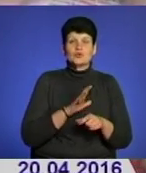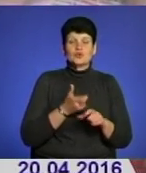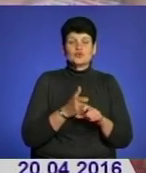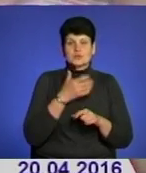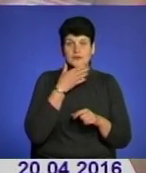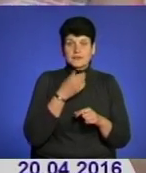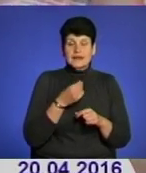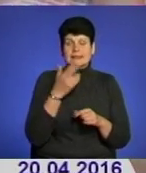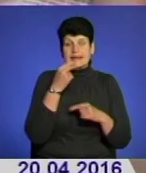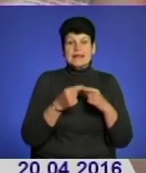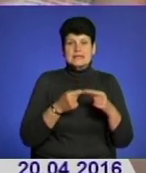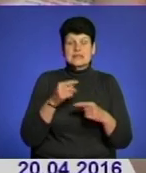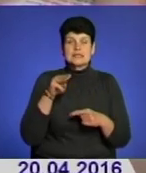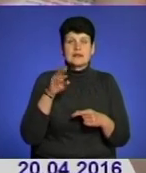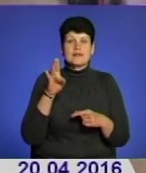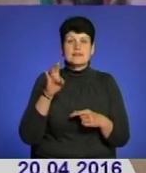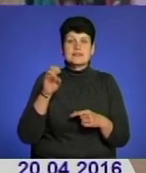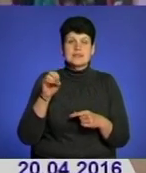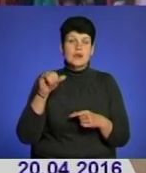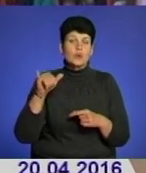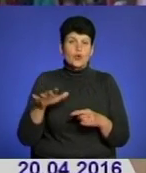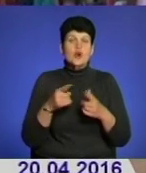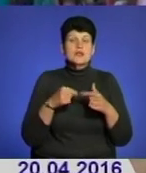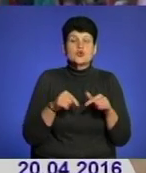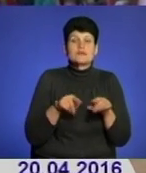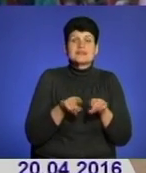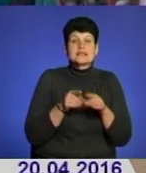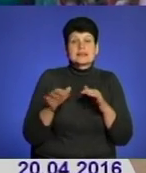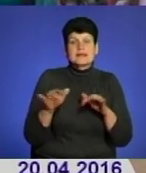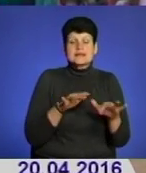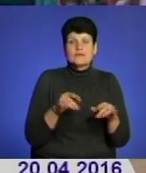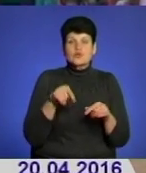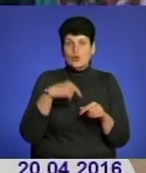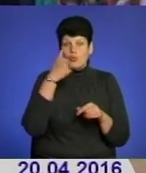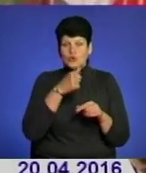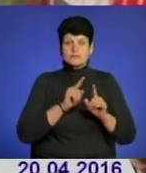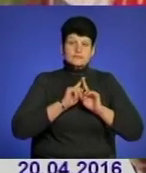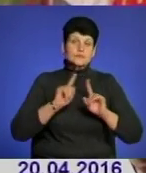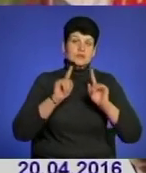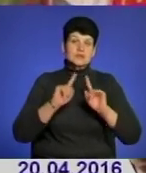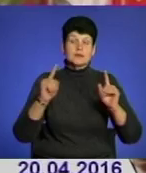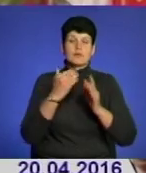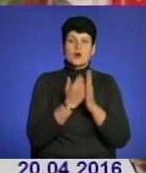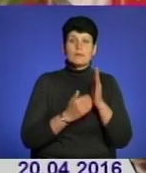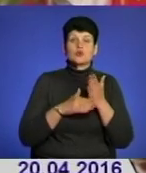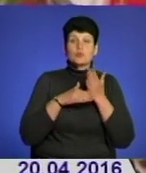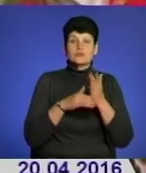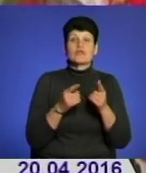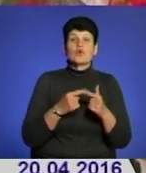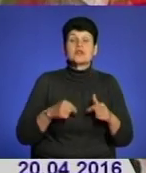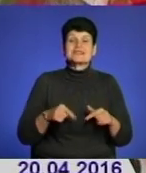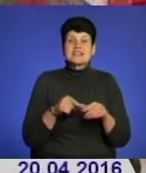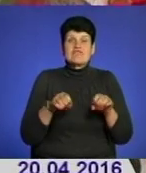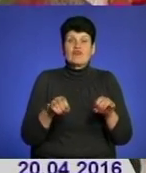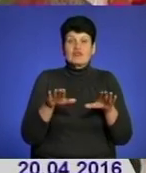Вже традиційно ТНЕО організовує подібні передвеликодні дійства. Цьогоріч у різноманітнити програму і допомогти в організації